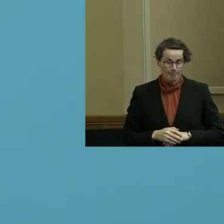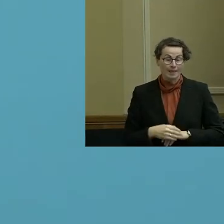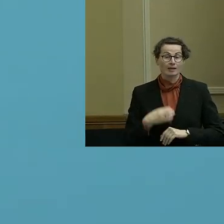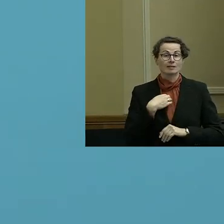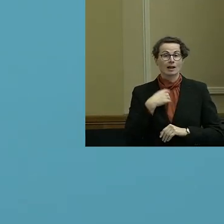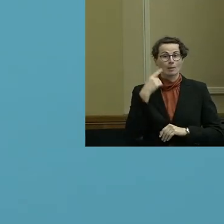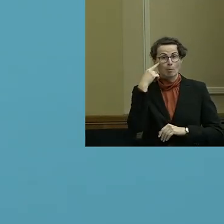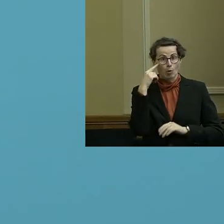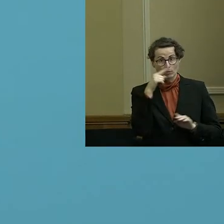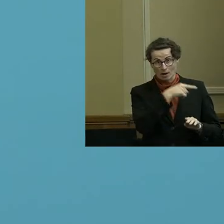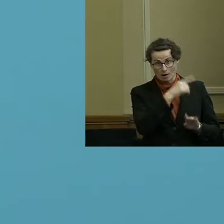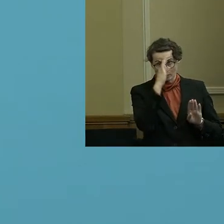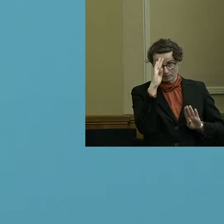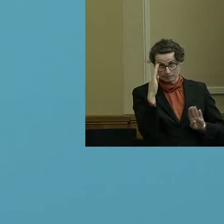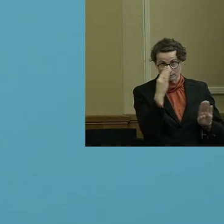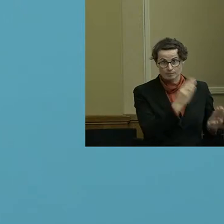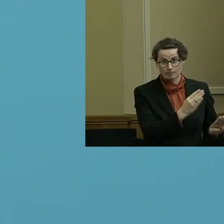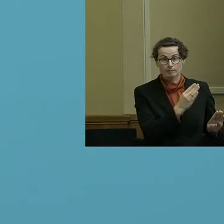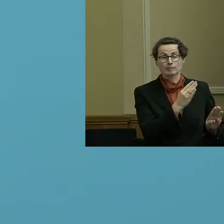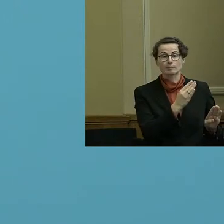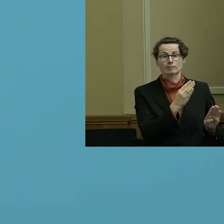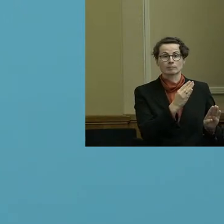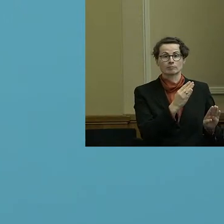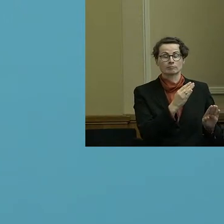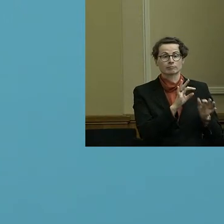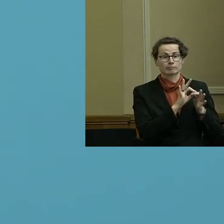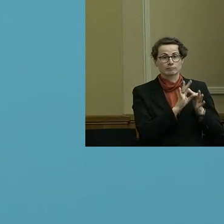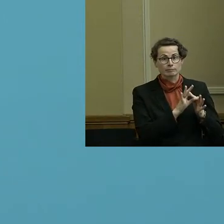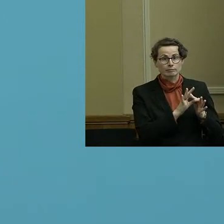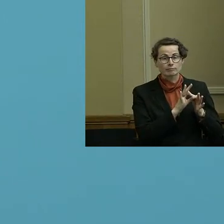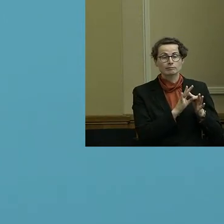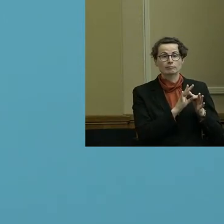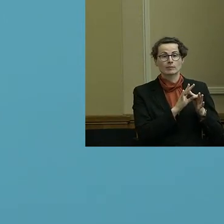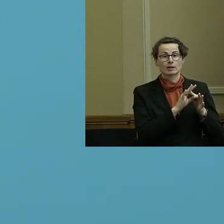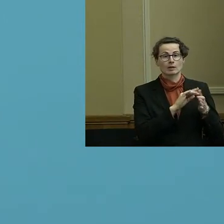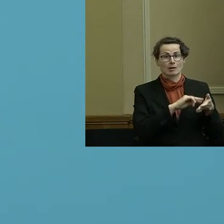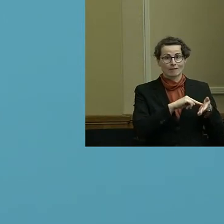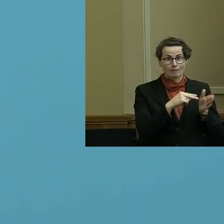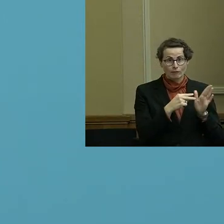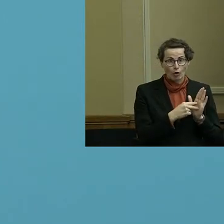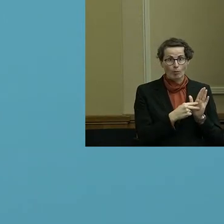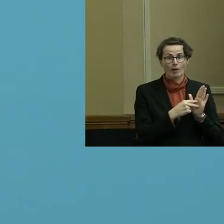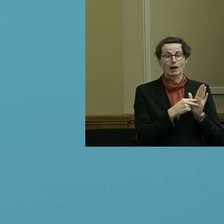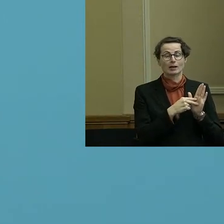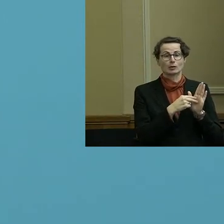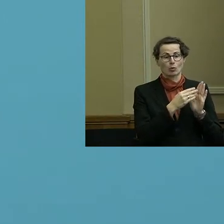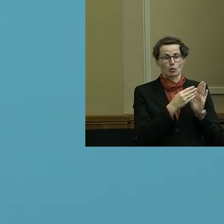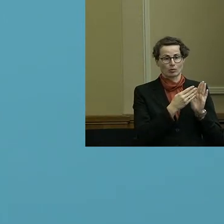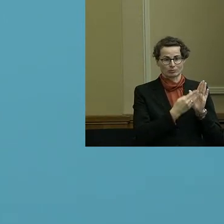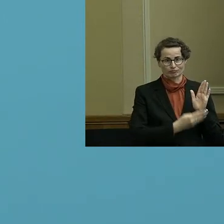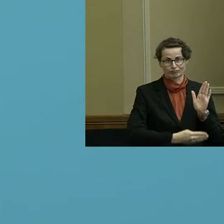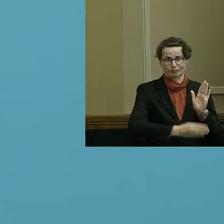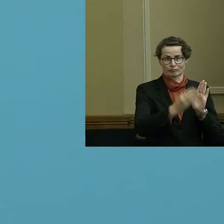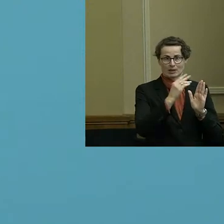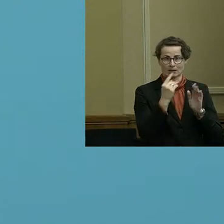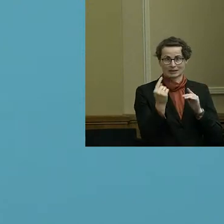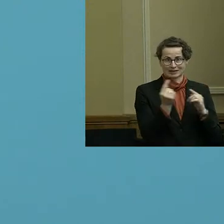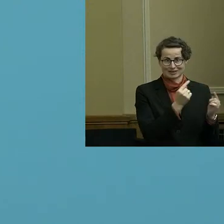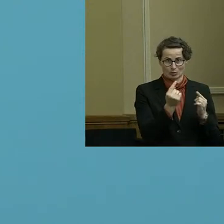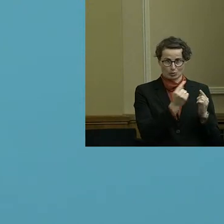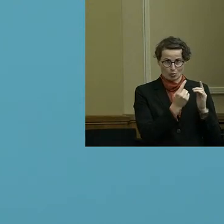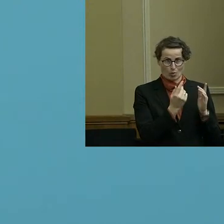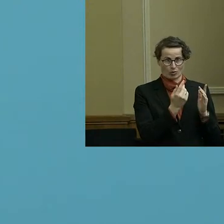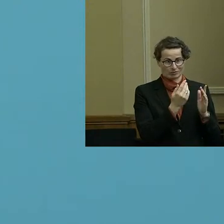jetzt aktuell gerade mit der Vorbereitung auch den Diskussionen in den folgenden